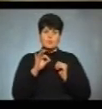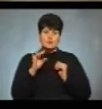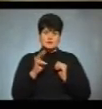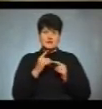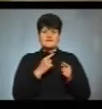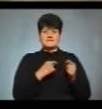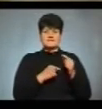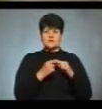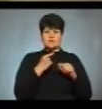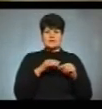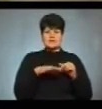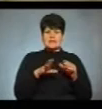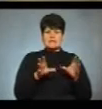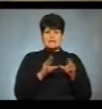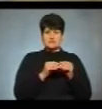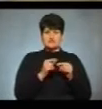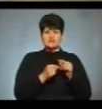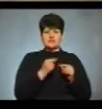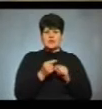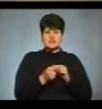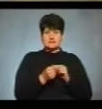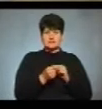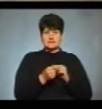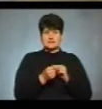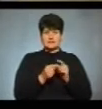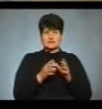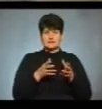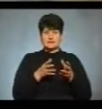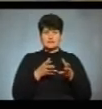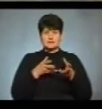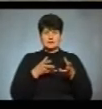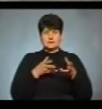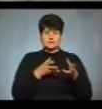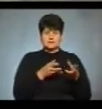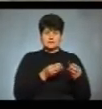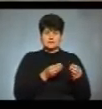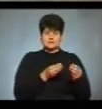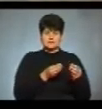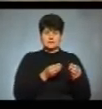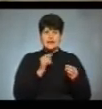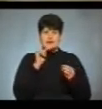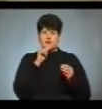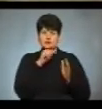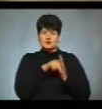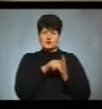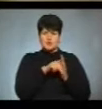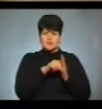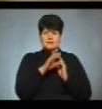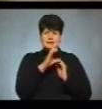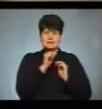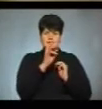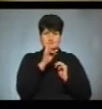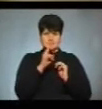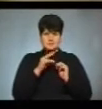територіальної цільності через певні тиски економічного характеру, через санкції.